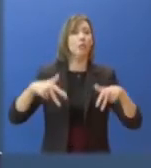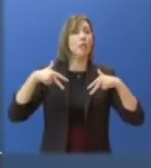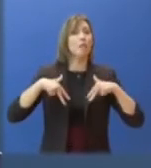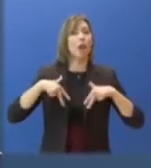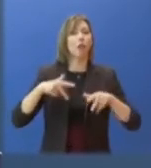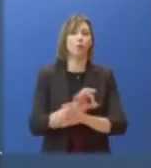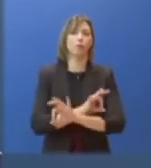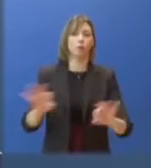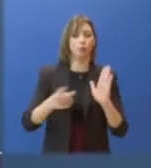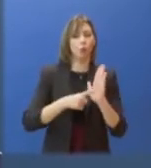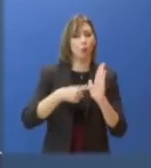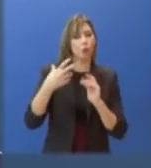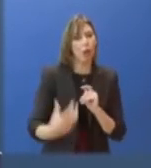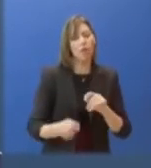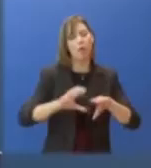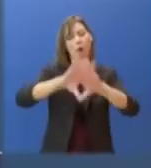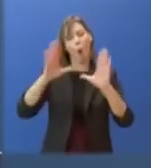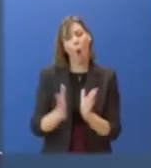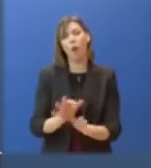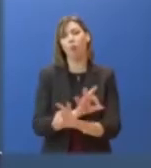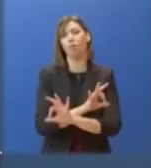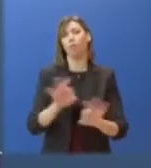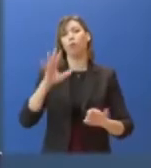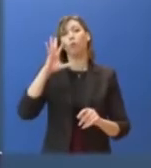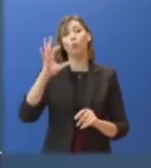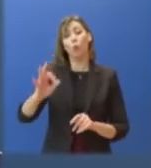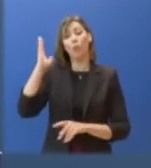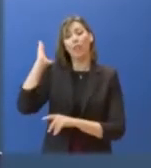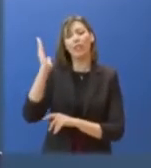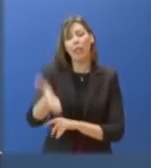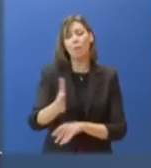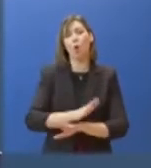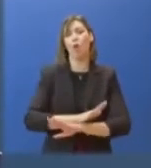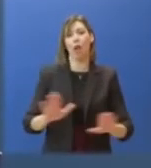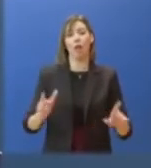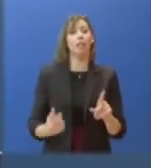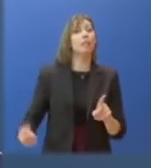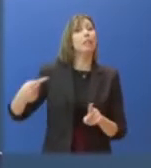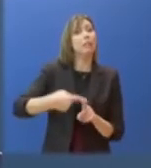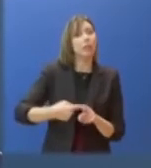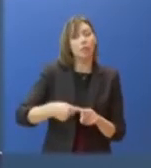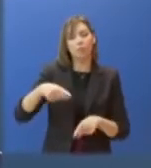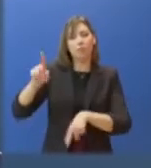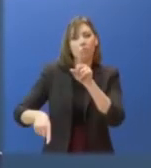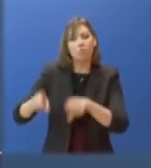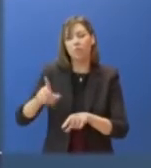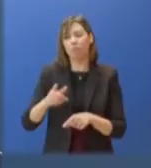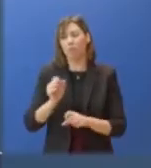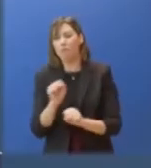ώστε να τιμωρηθούν παραδειγματικά όσοι ασκούν έμφυλη βία, αλλά και να σπάσει η σιωπή όσων την υφίστανται.